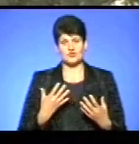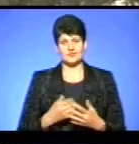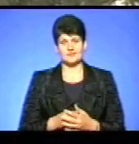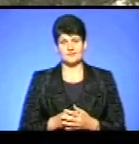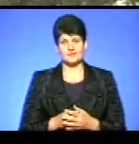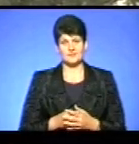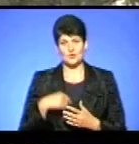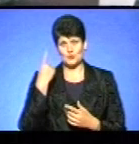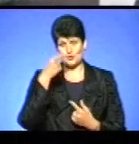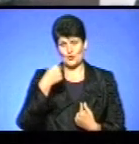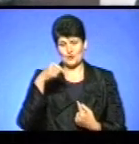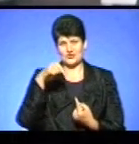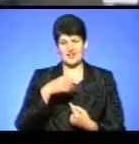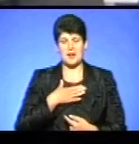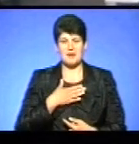Схожий навіть на мене.